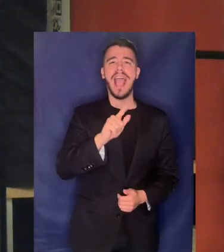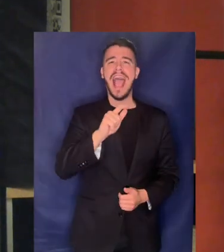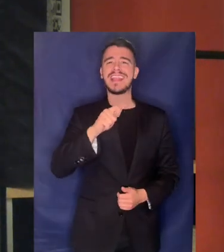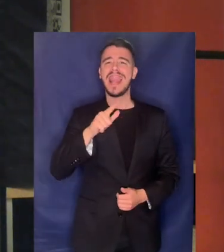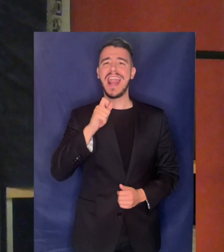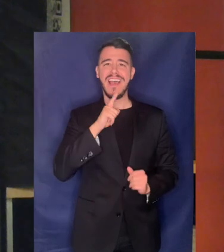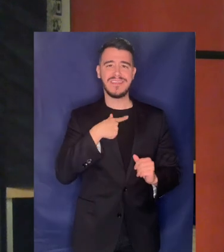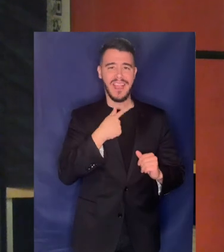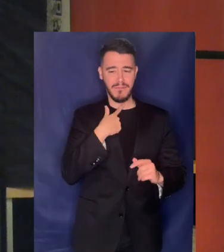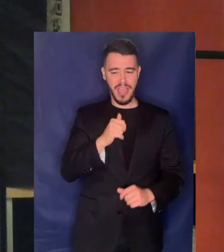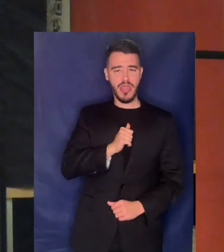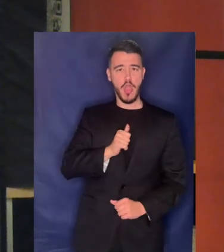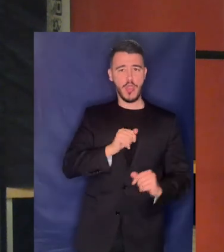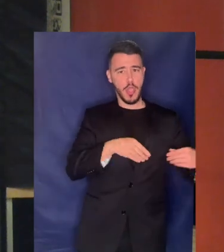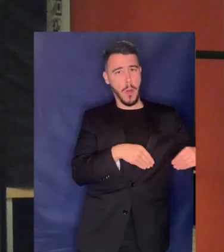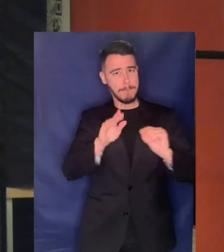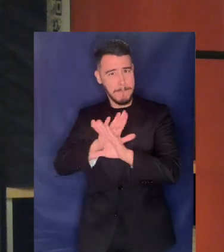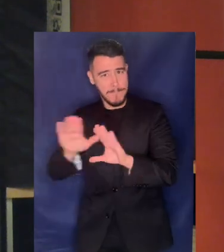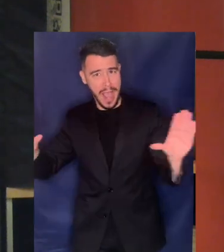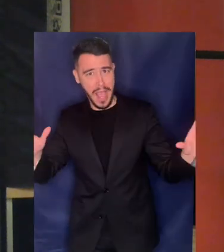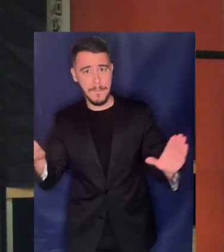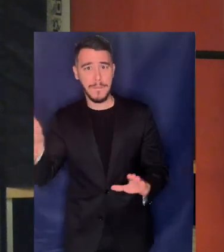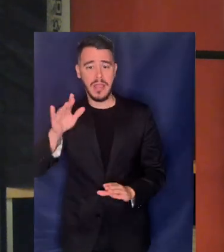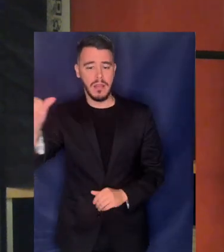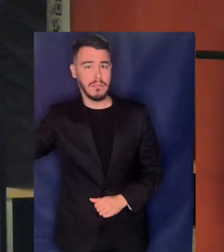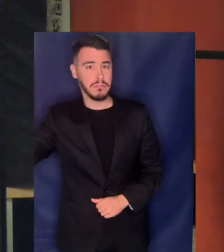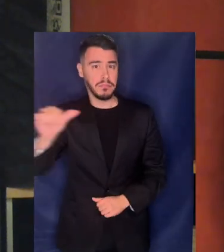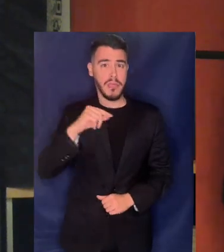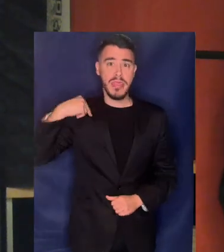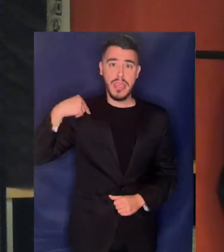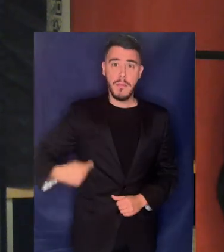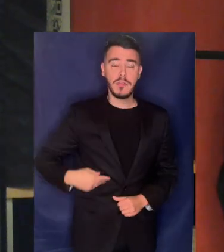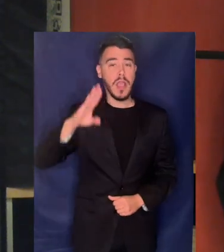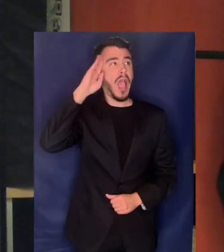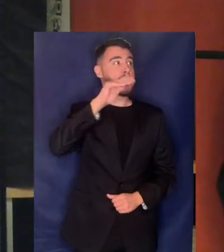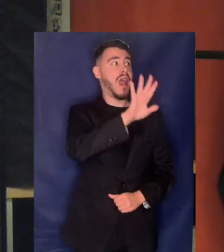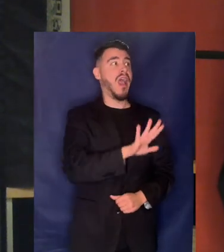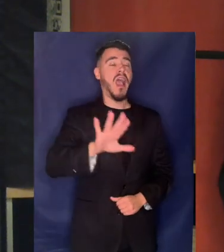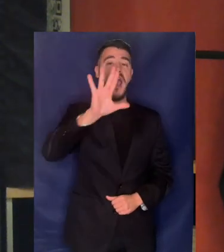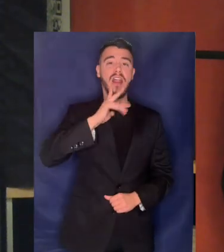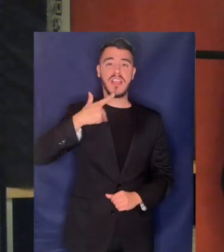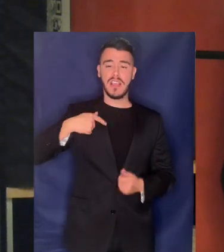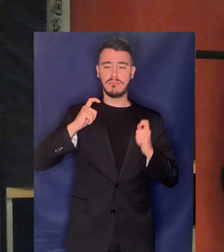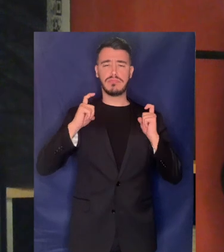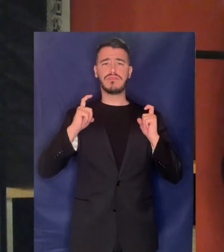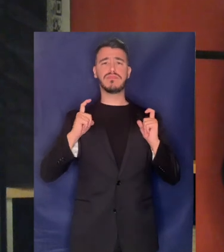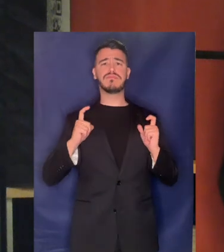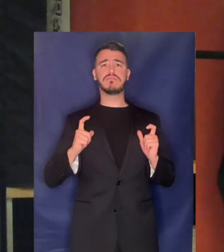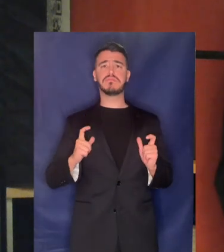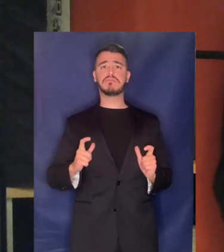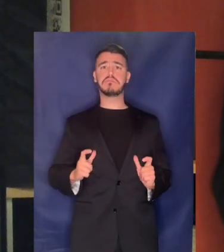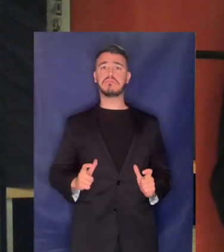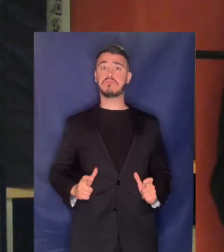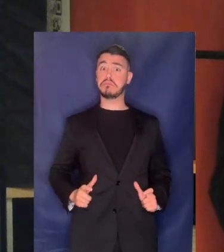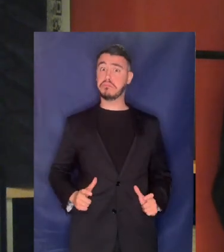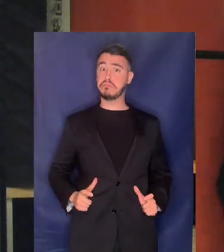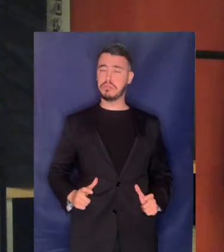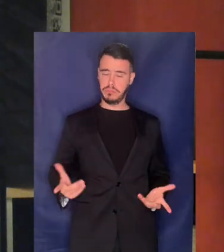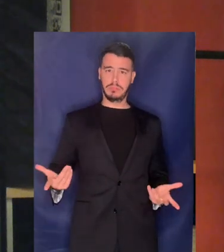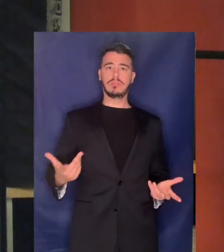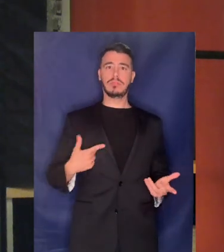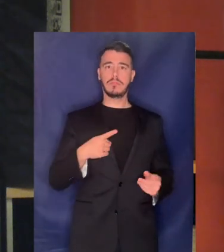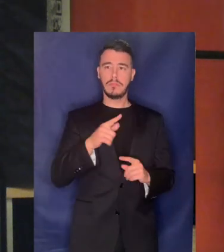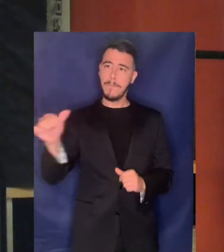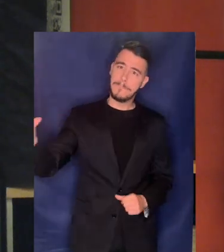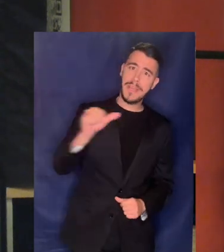διλήμματα ότι στη χώρα τη Μητρόπολη του Καπιταλισμού αυτά δεν γίνονται και ότι μας ξεβλαχεύει ο κ. Μητσοτάκης